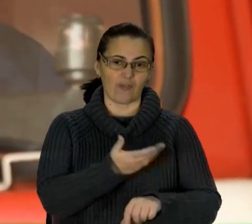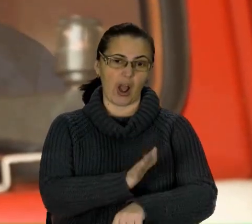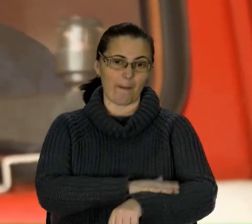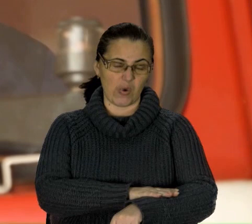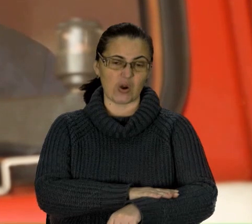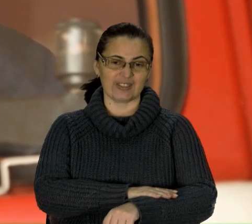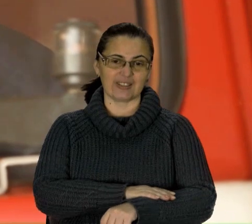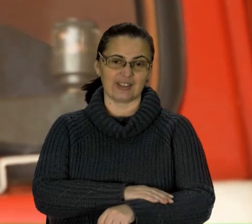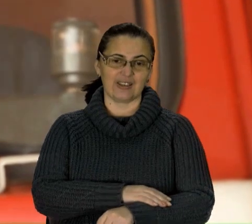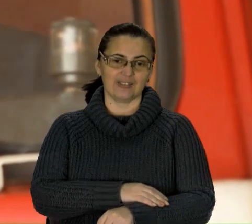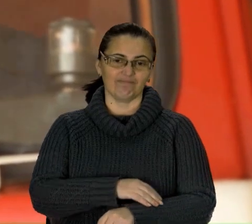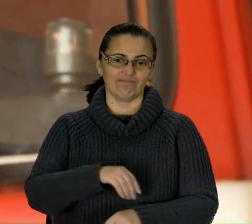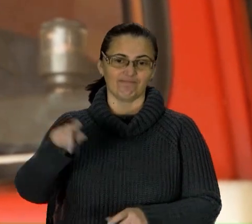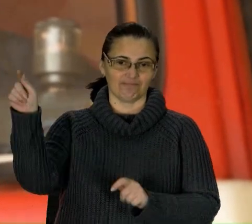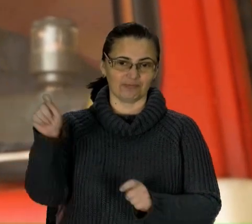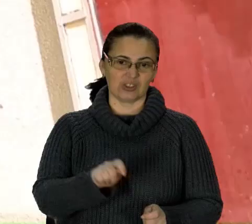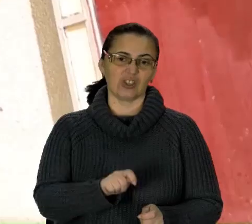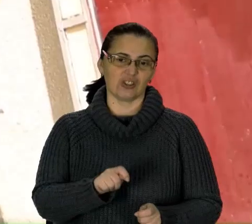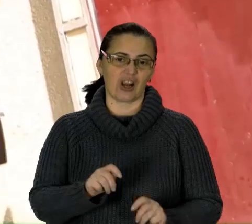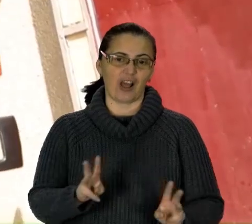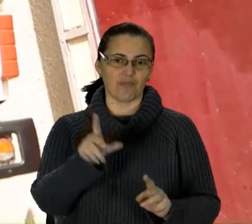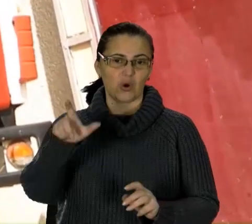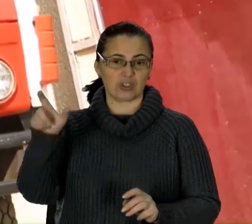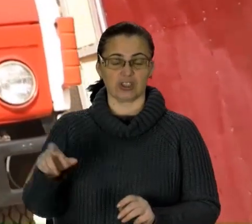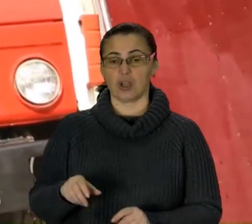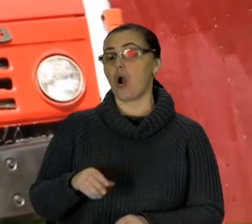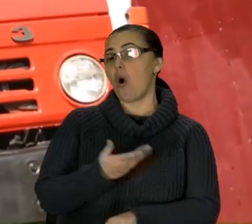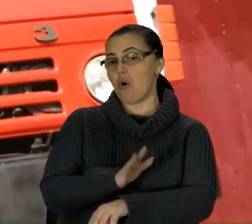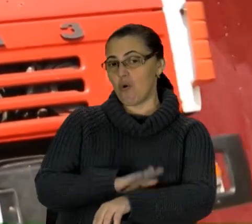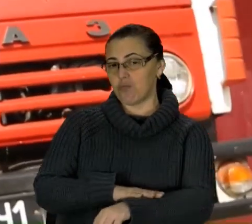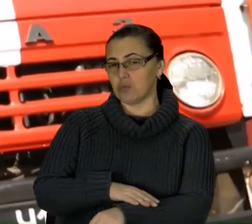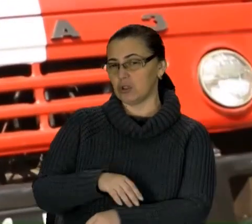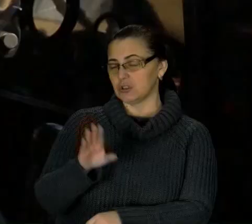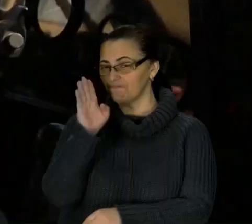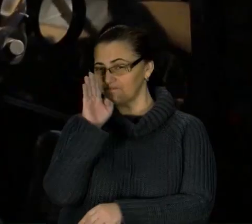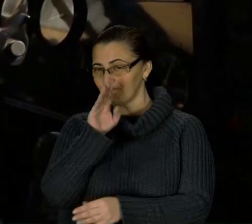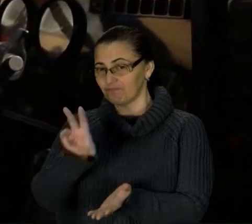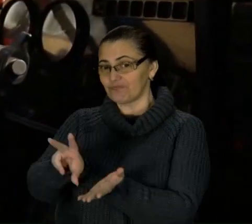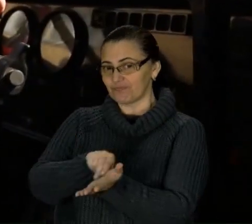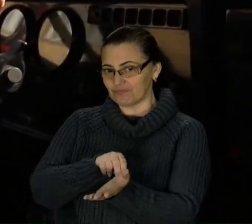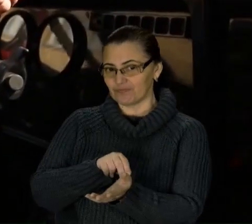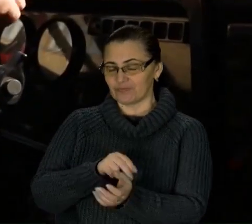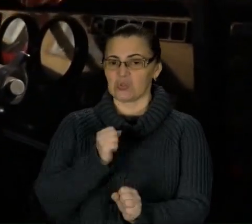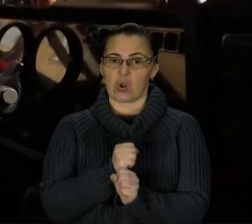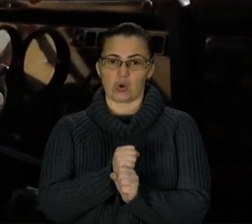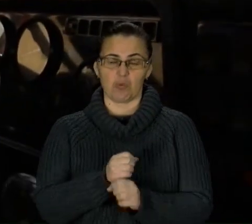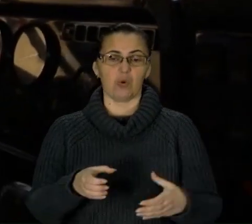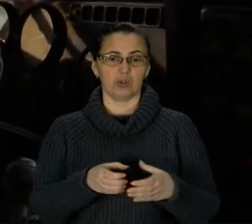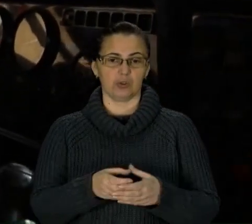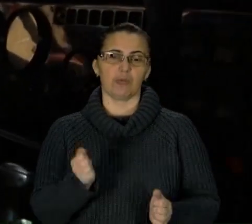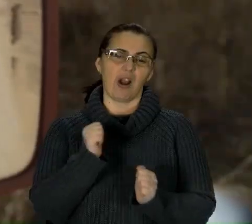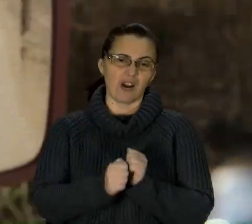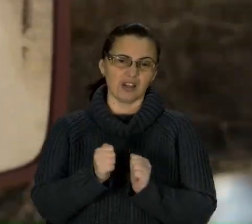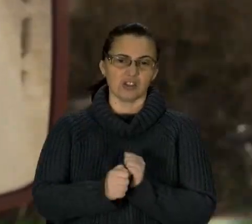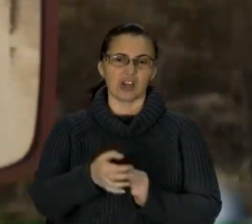спецавтівку теж передали колеги-поляки. У них і підгляділи досвід в таких рятувальних команд. Створили власний загін, бо ж часто ДСНСники із